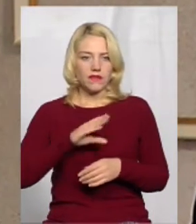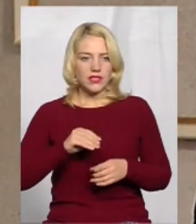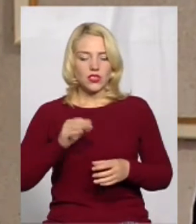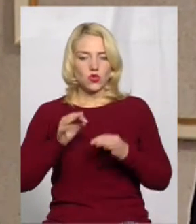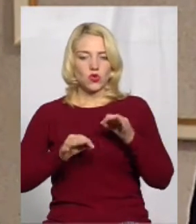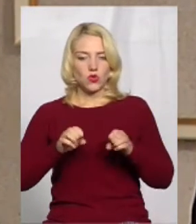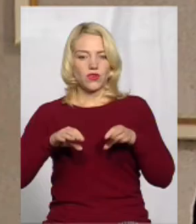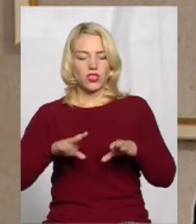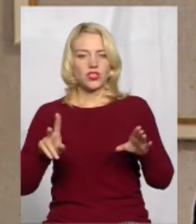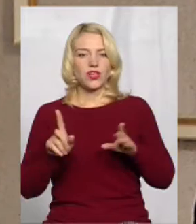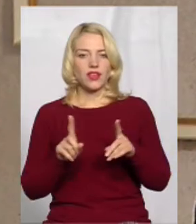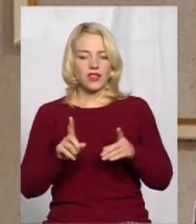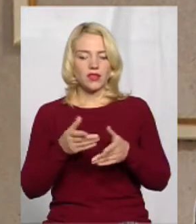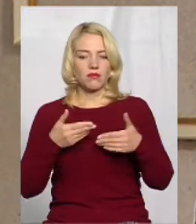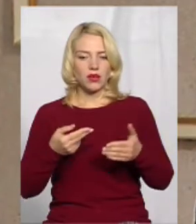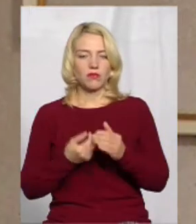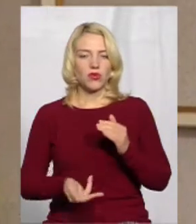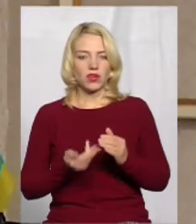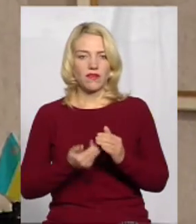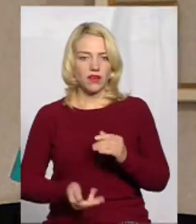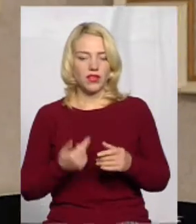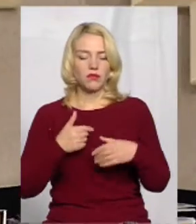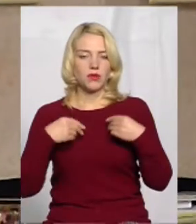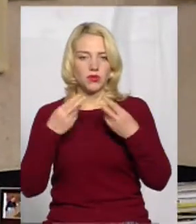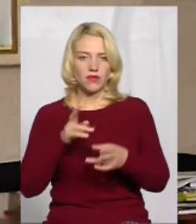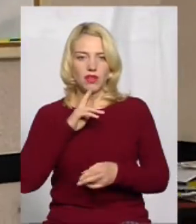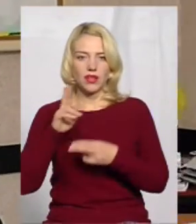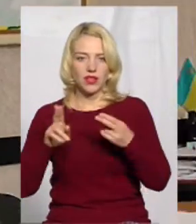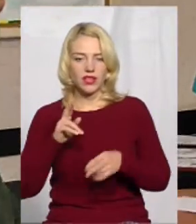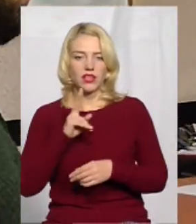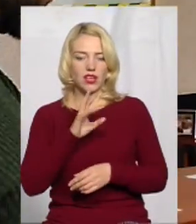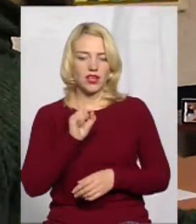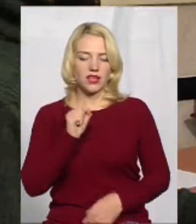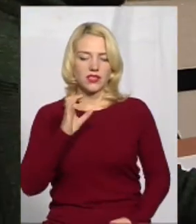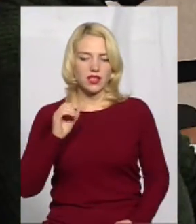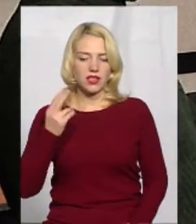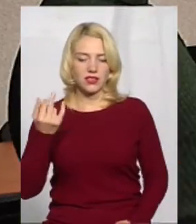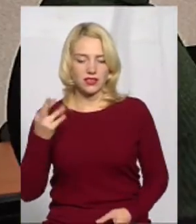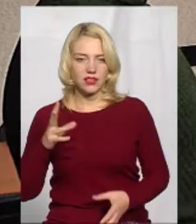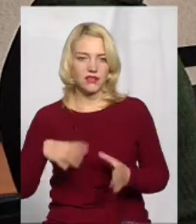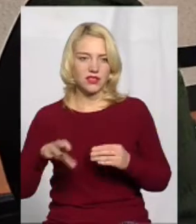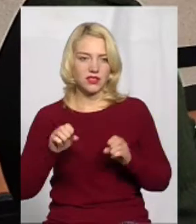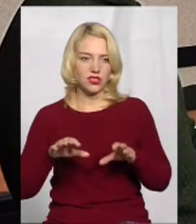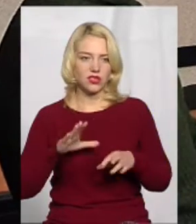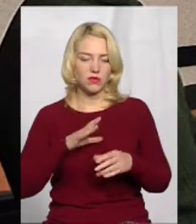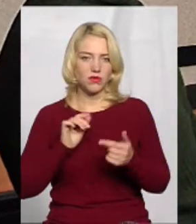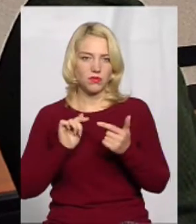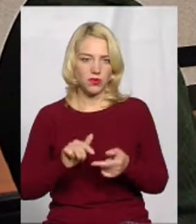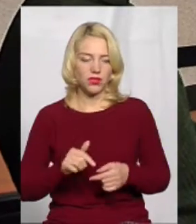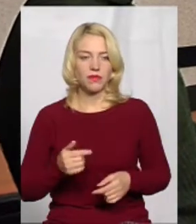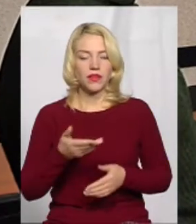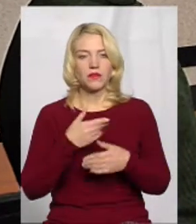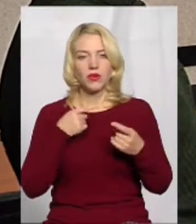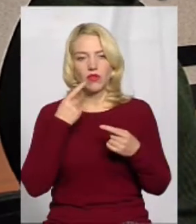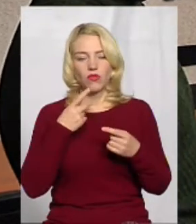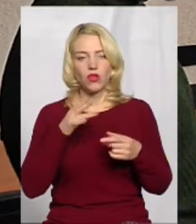які ми програвали, ми подавали і апеляцію, і касацію. На жаль, всі рішення були програні. Ми говоримо про